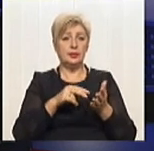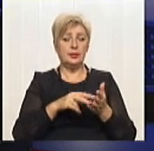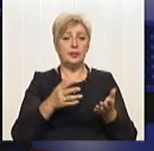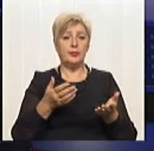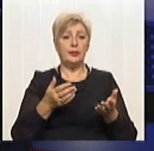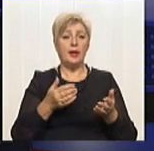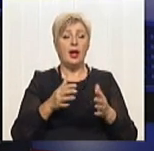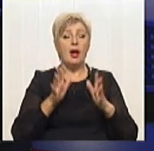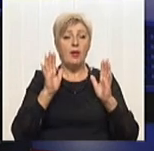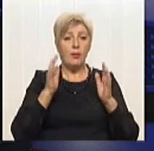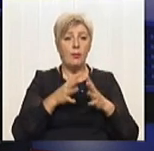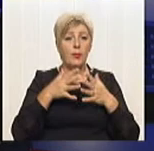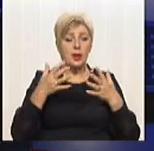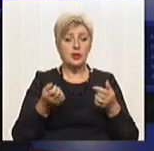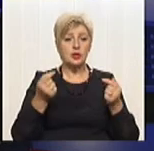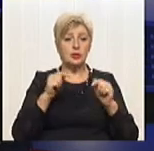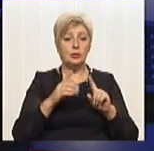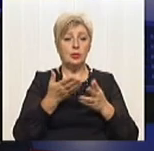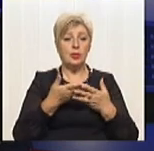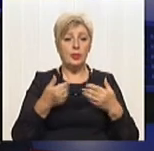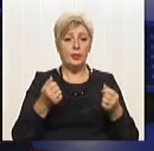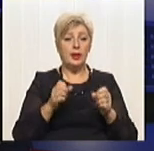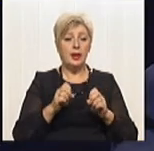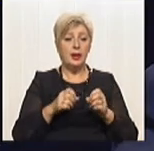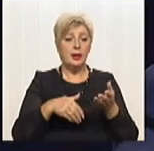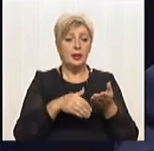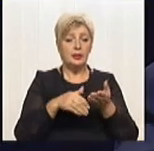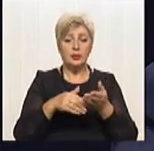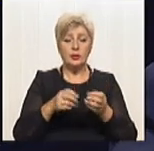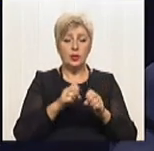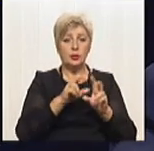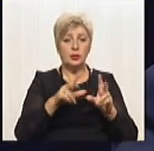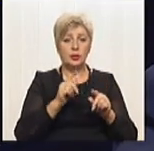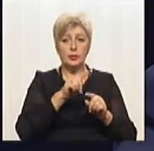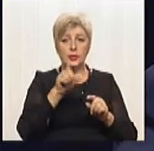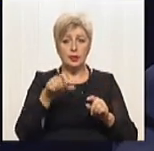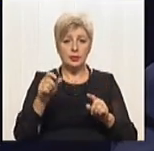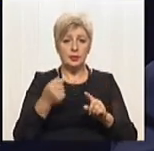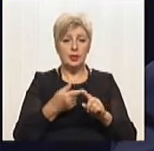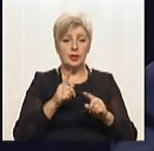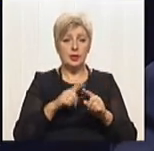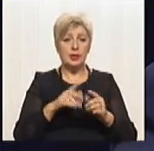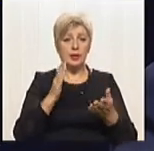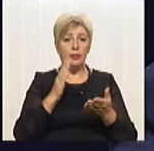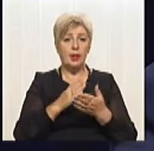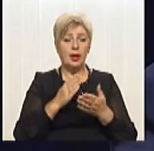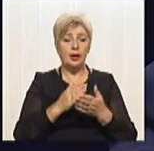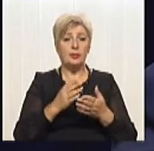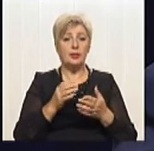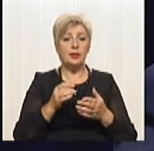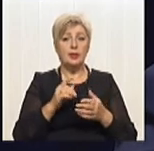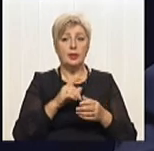підприємства. Більше того, ми датуємо не тільки тих людей, які дійсно мають в цьому потребу, ми датуємо